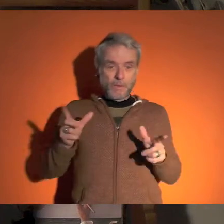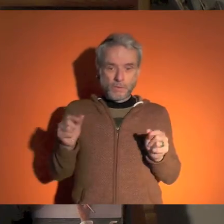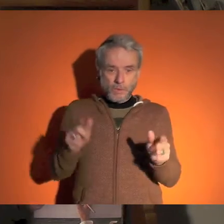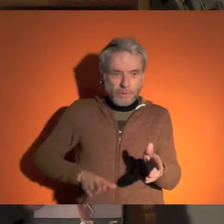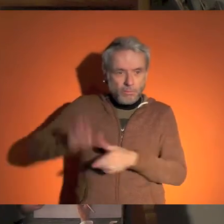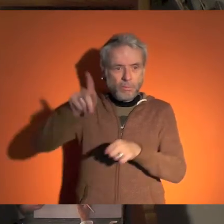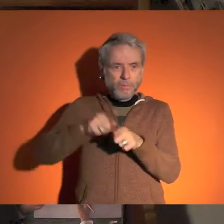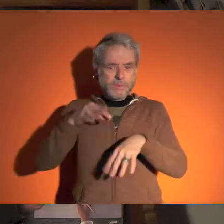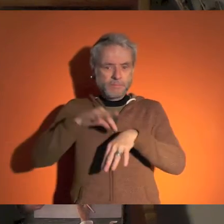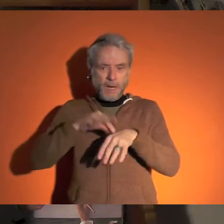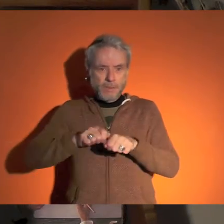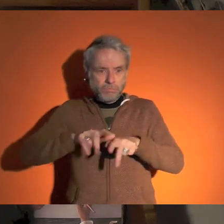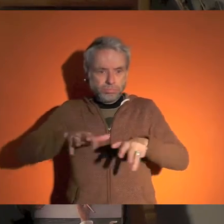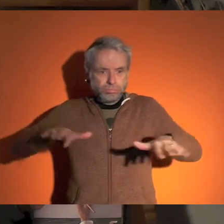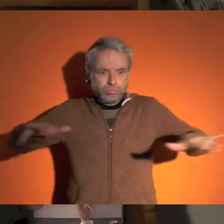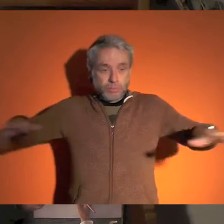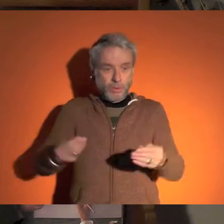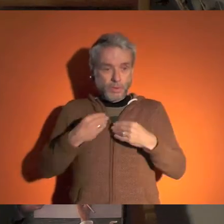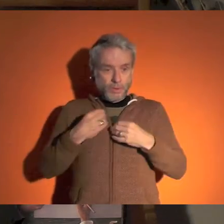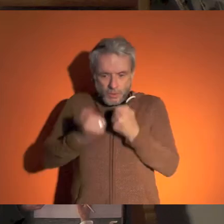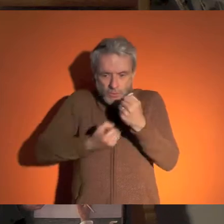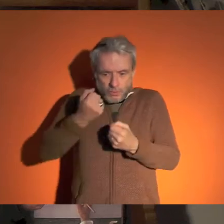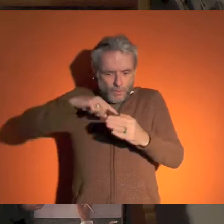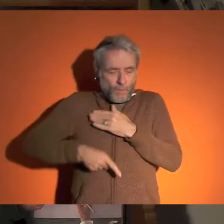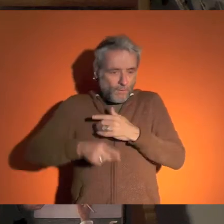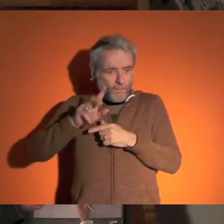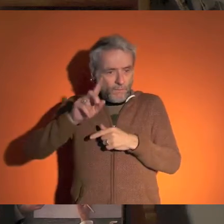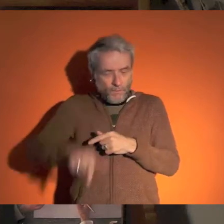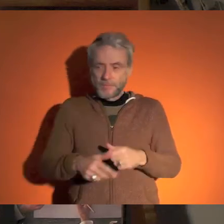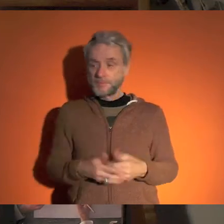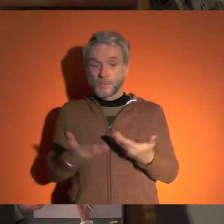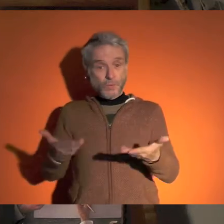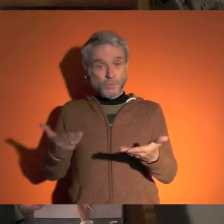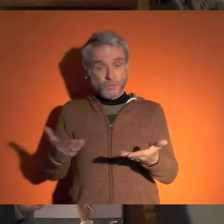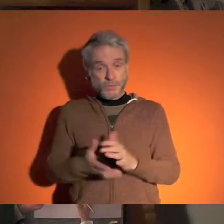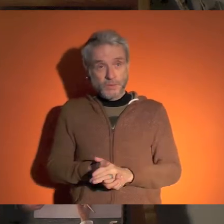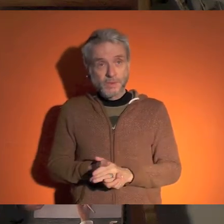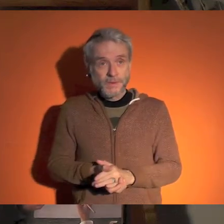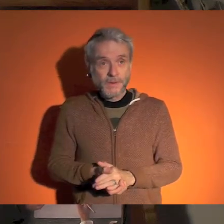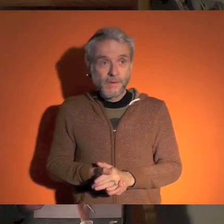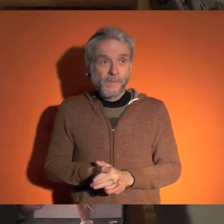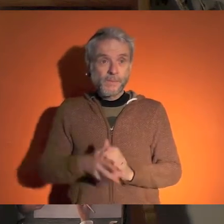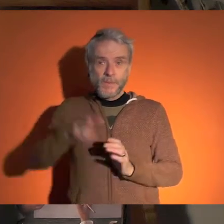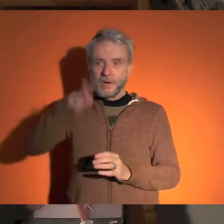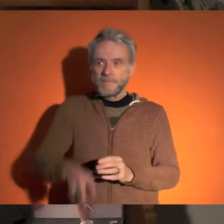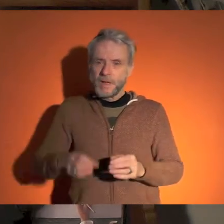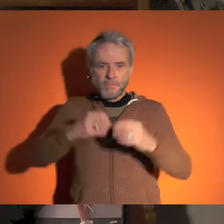monter les cancers, faire monter les maladies chroniques qui sont en train de nous affecter profondément. Aujourd'hui,